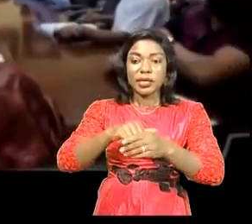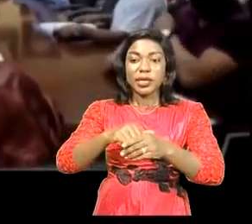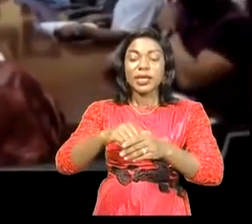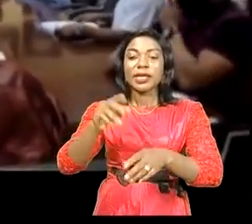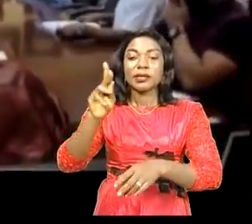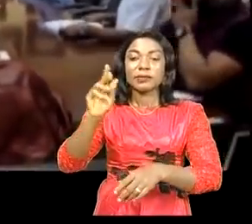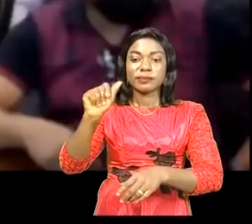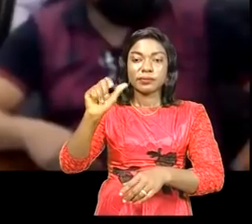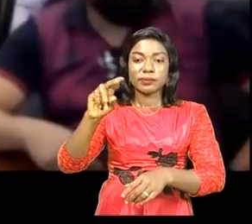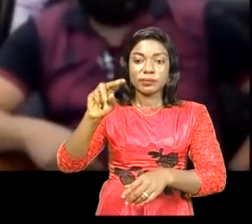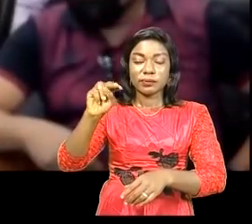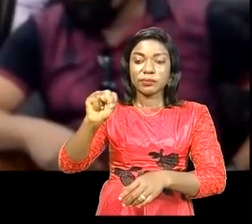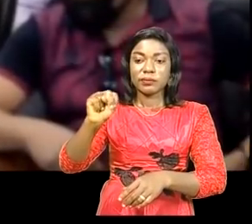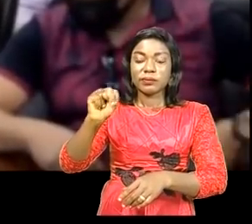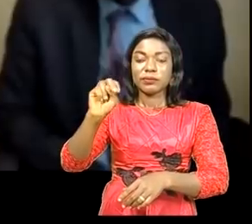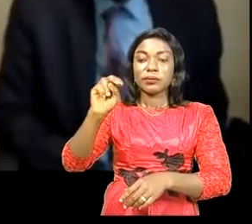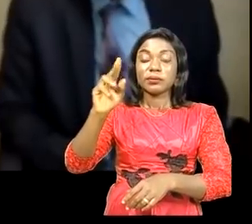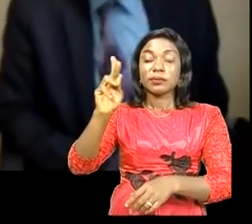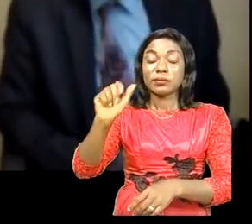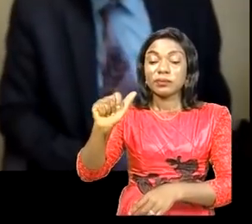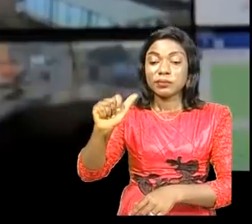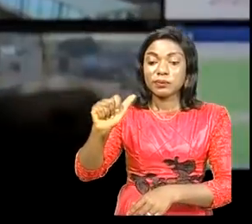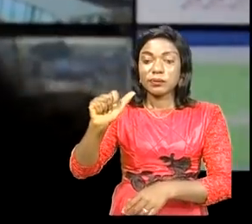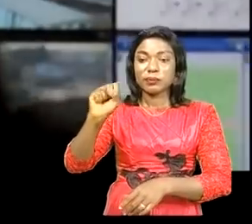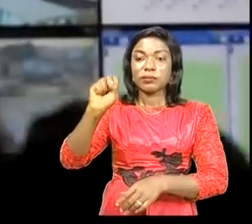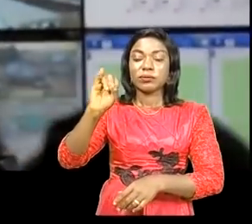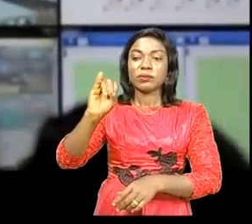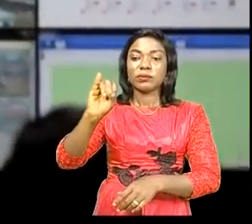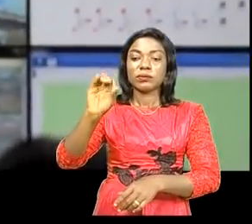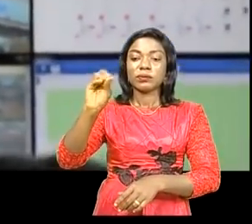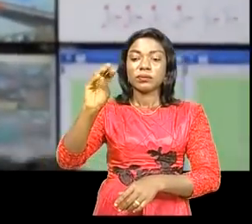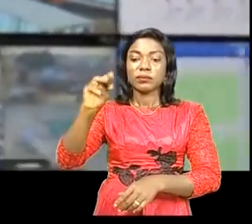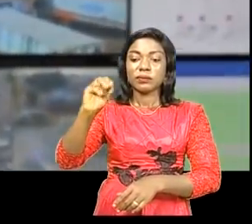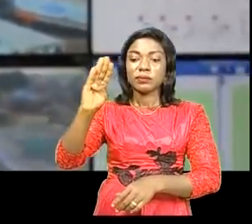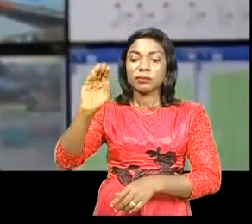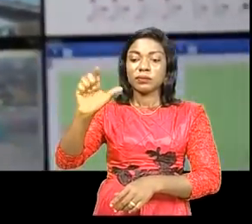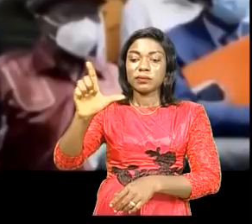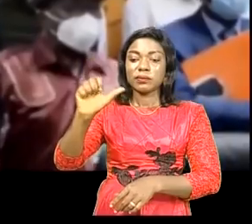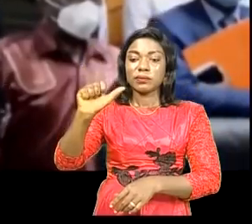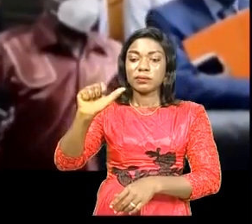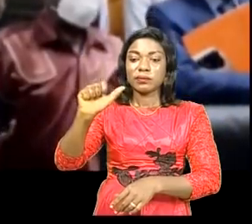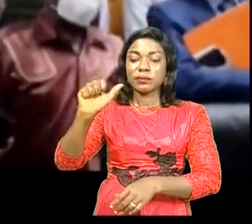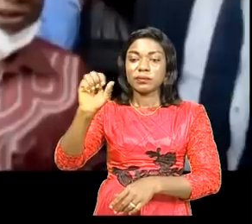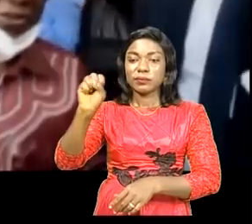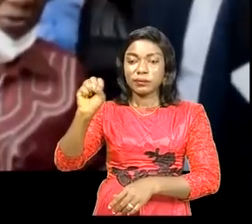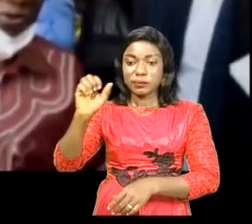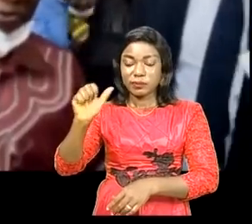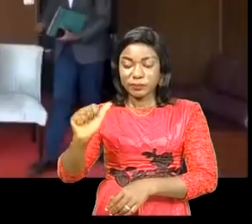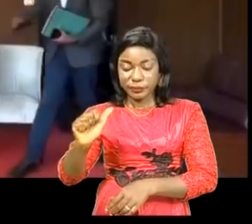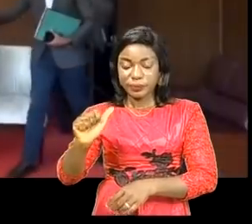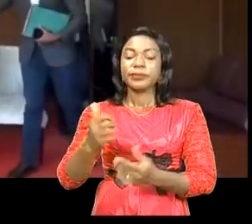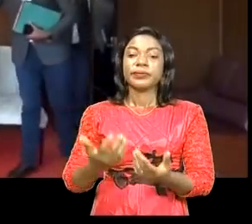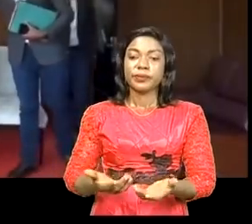provinciale avait été mise en place avec comme objectif, statué sur le fonctionnement des bâtiments construits par le gouvernement provincial du Hauts-Katanga.